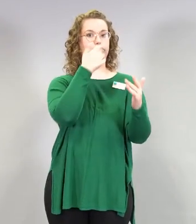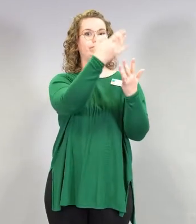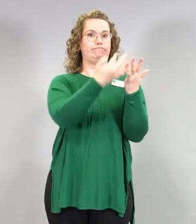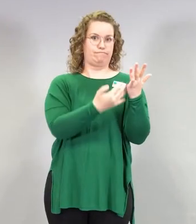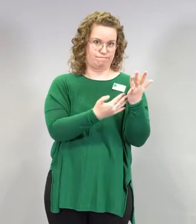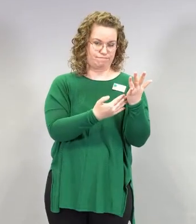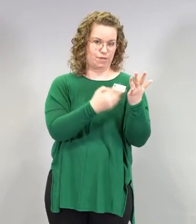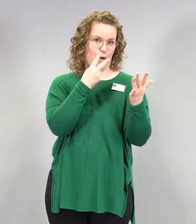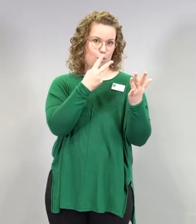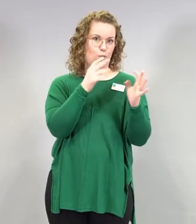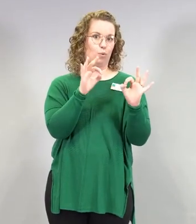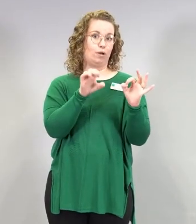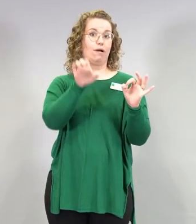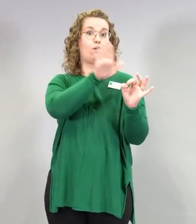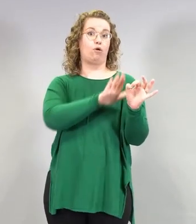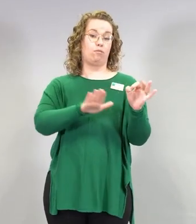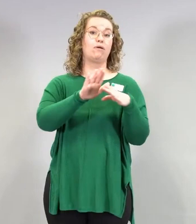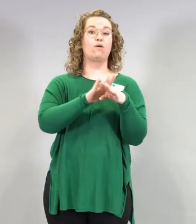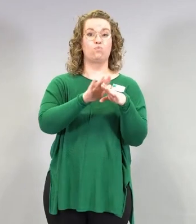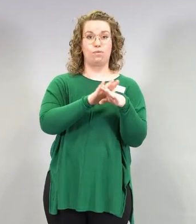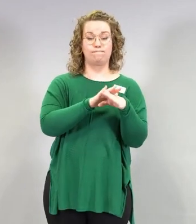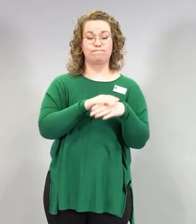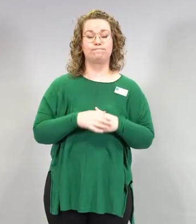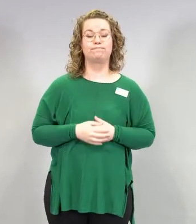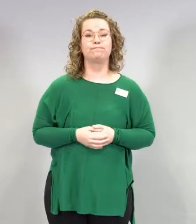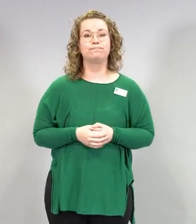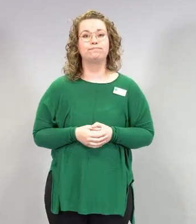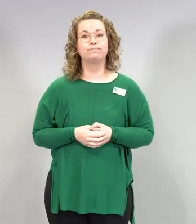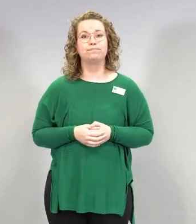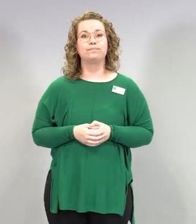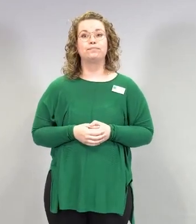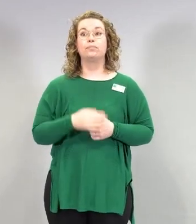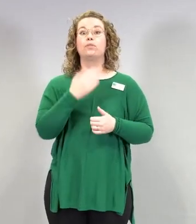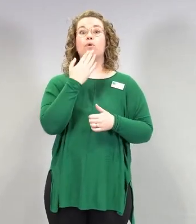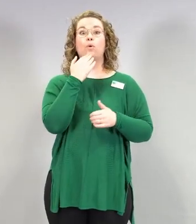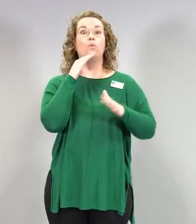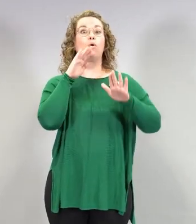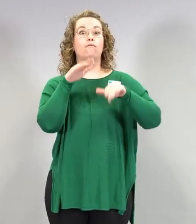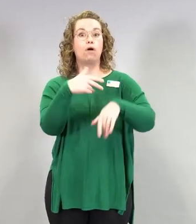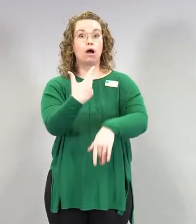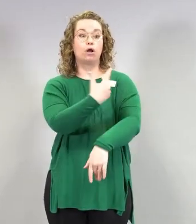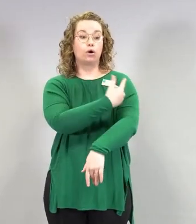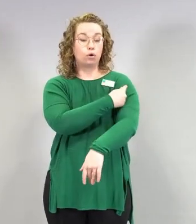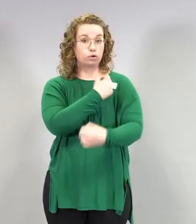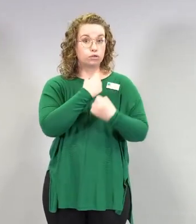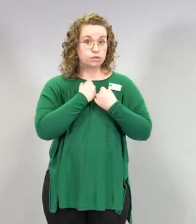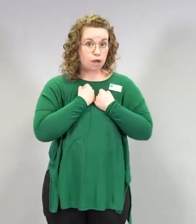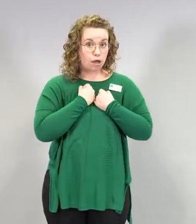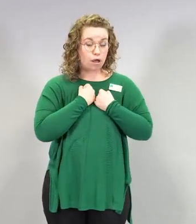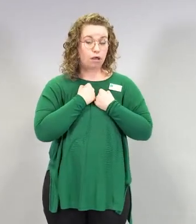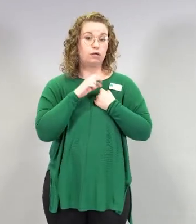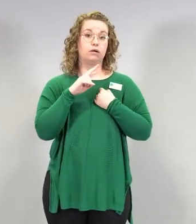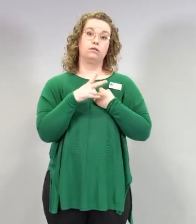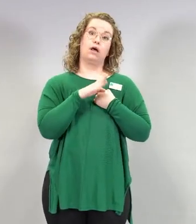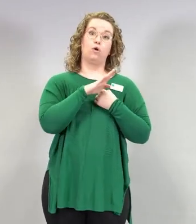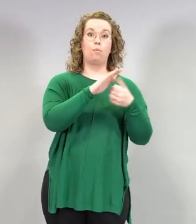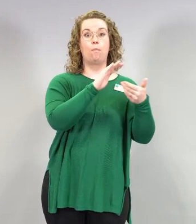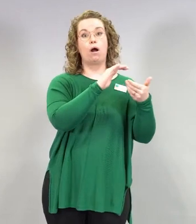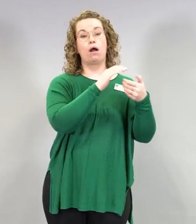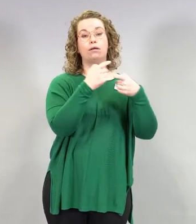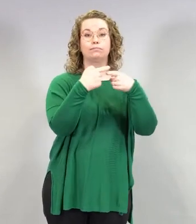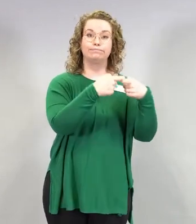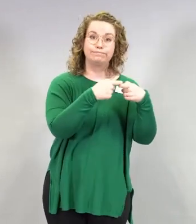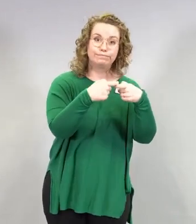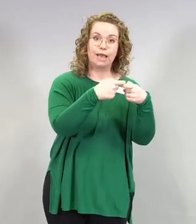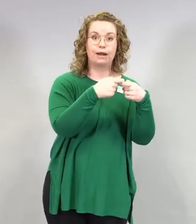Näistä haitoistahan kuka tahansa rokotettu itse tai hänen omaisensa tai häntä hoitanut terveydenhuollon ammattilanne voi